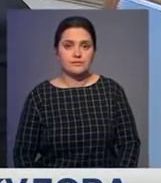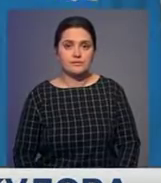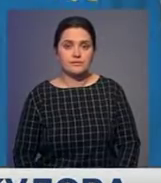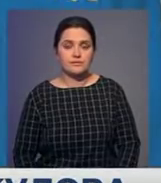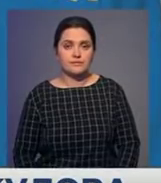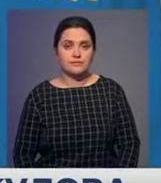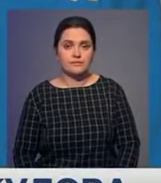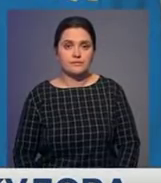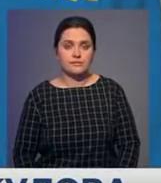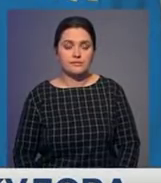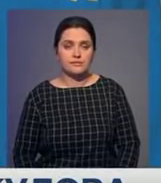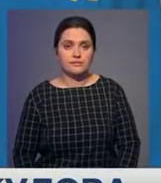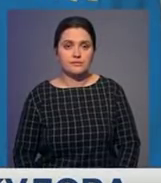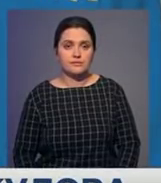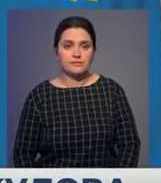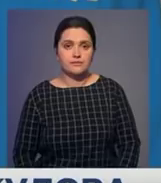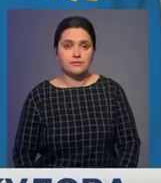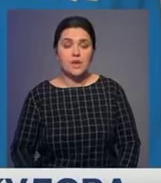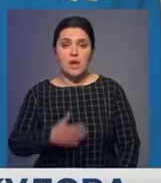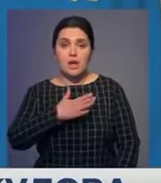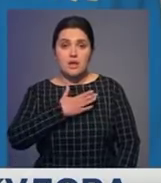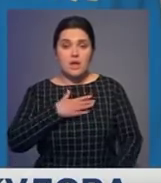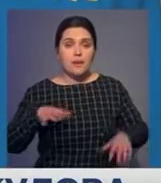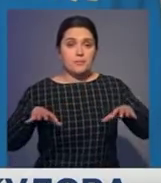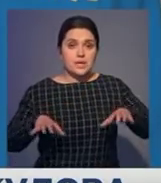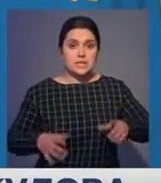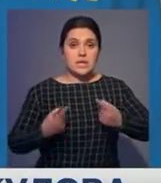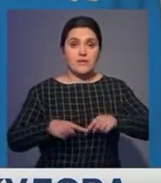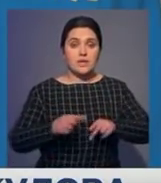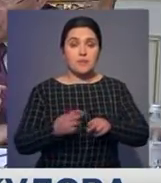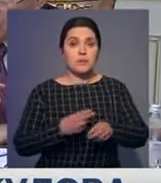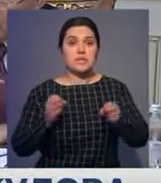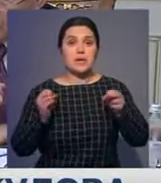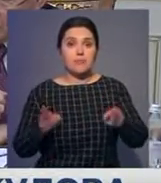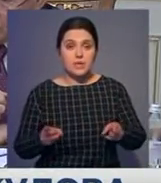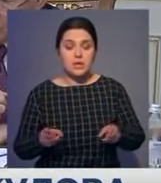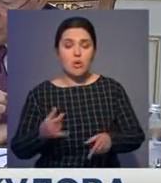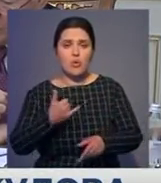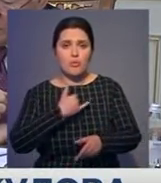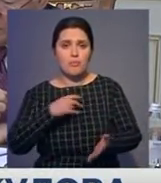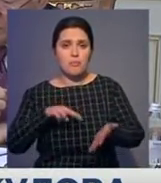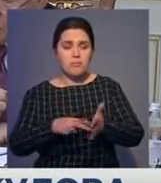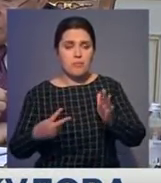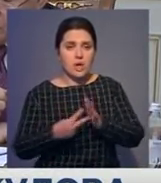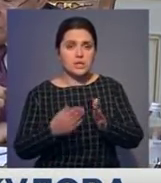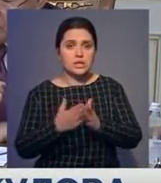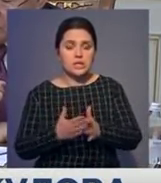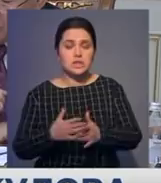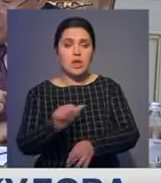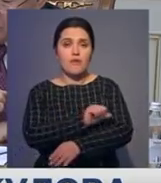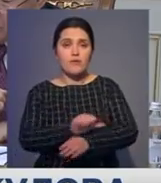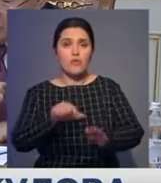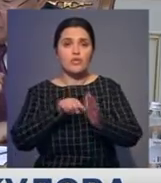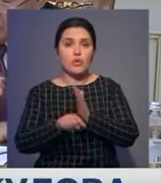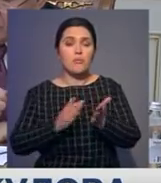Поскольку я, как председатель Совета безопасности, определяю внешнюю и внутреннюю политику страны, мы будем вместе